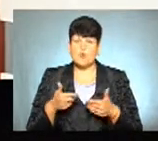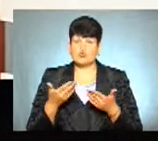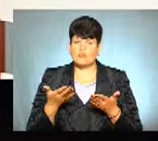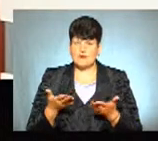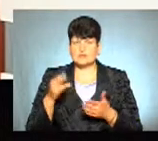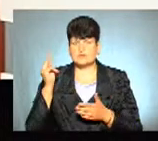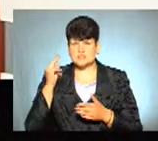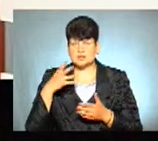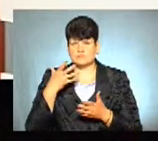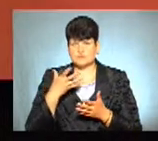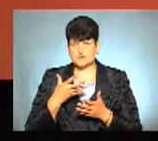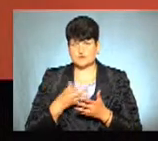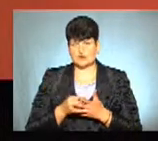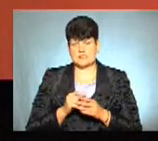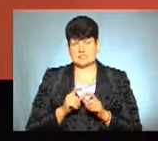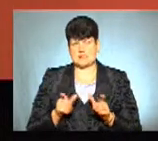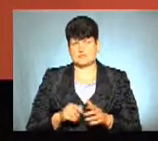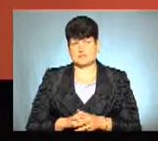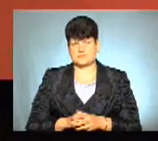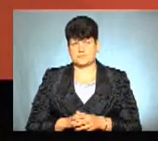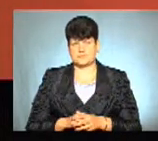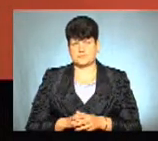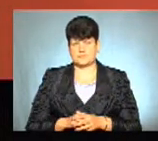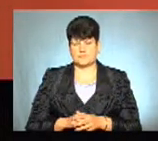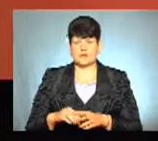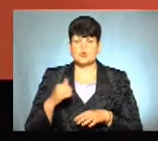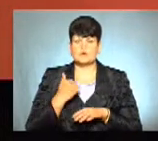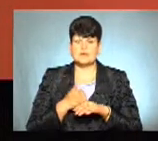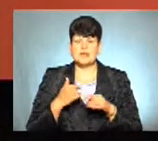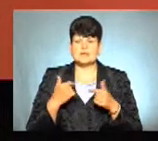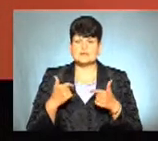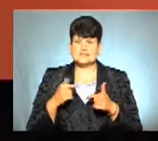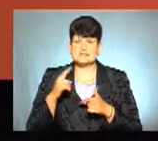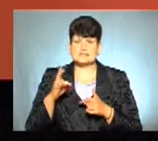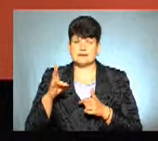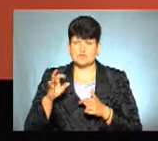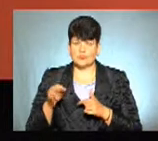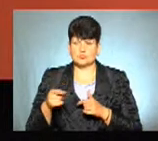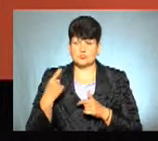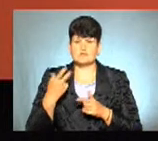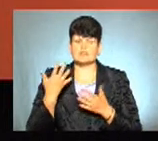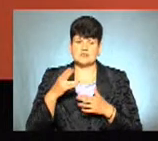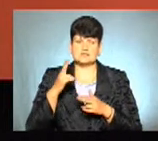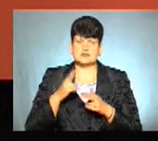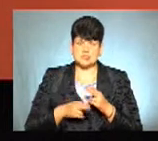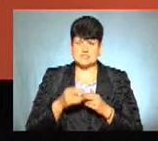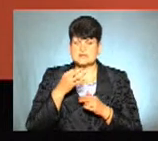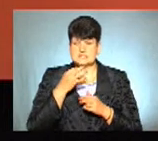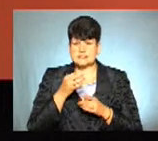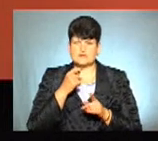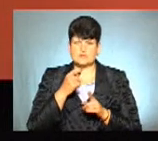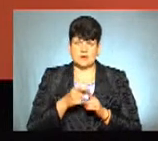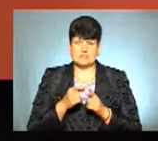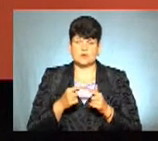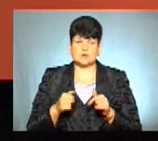навчання у своїх навчальних закладах. Основна сесія ЗНО на Тернопільщині вже завершилася, повідомив відповідальність за її